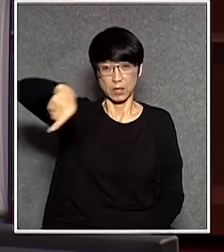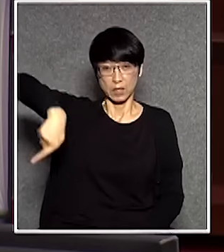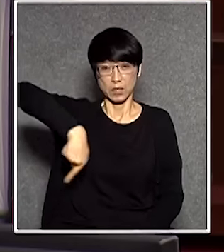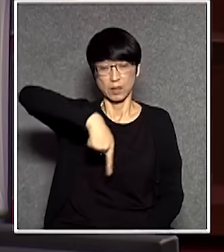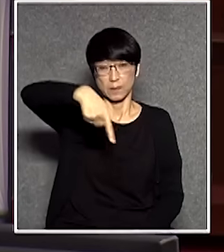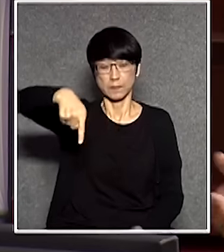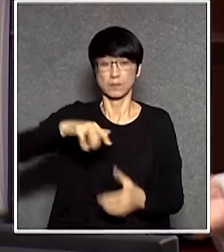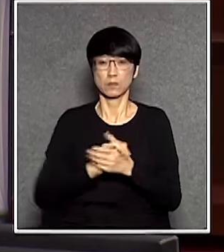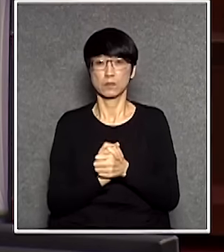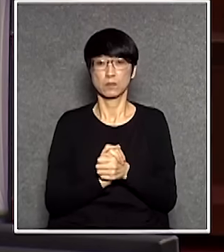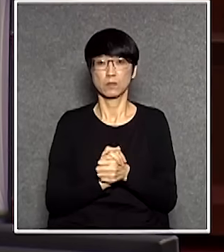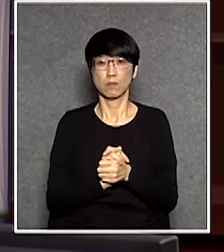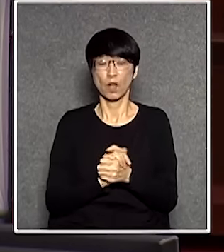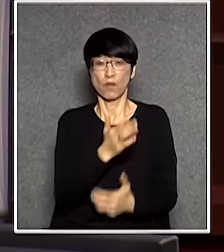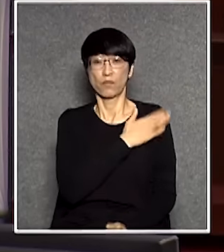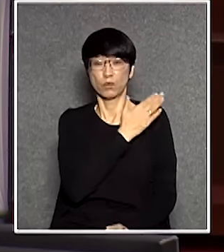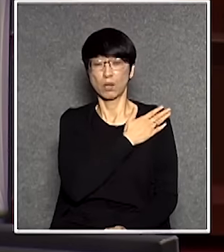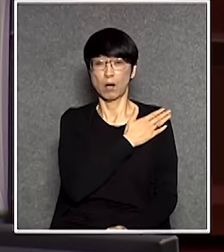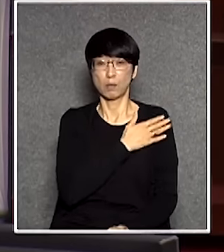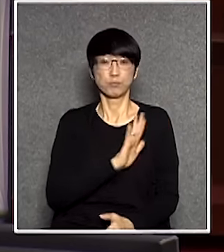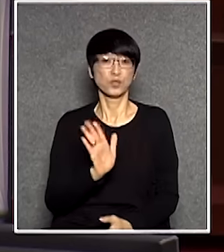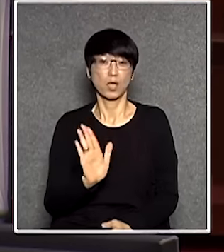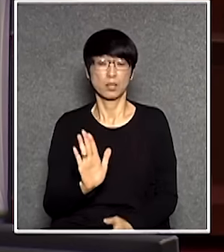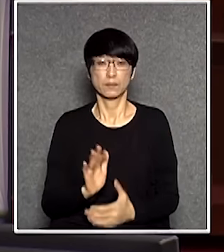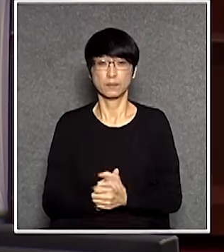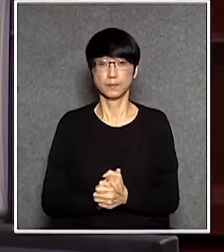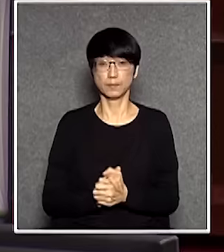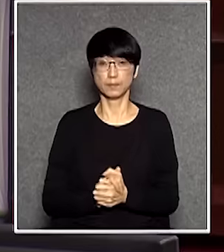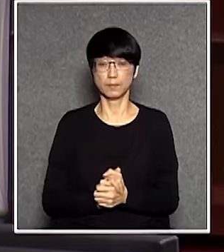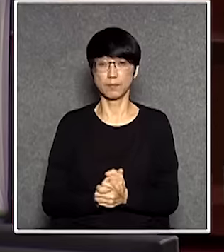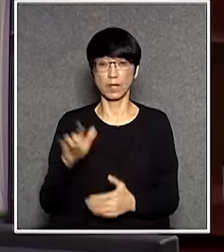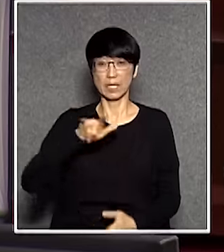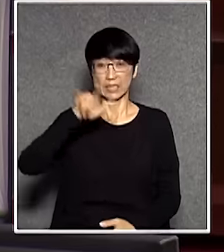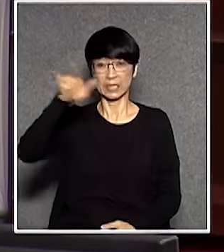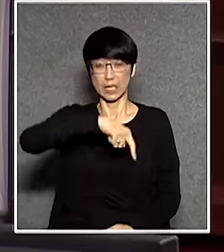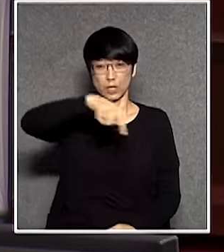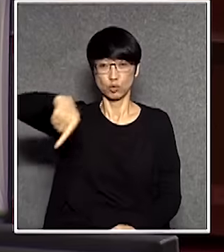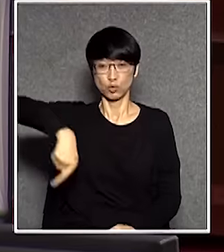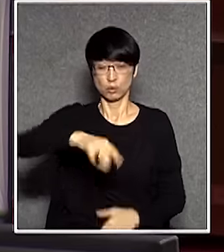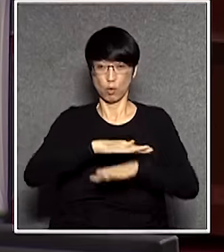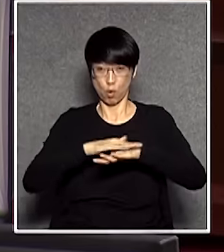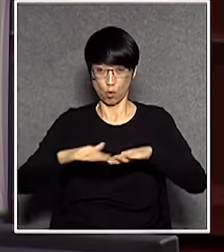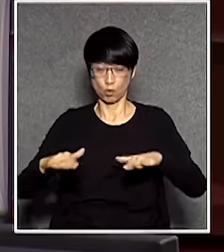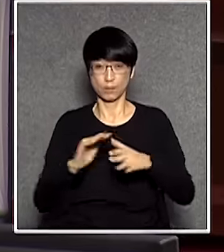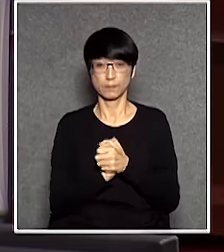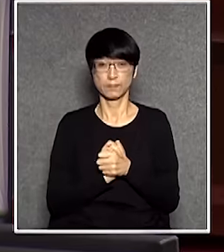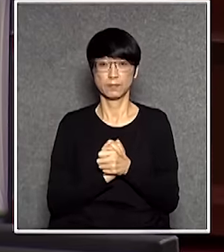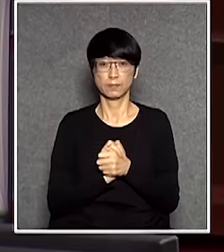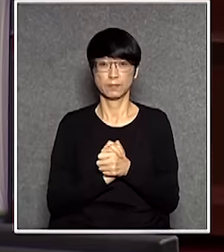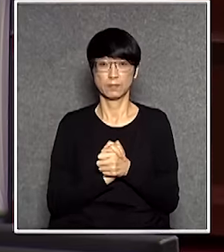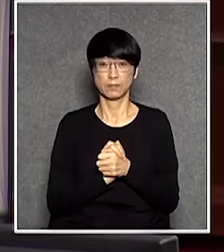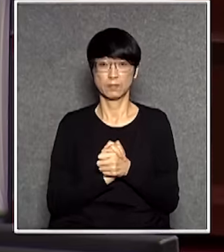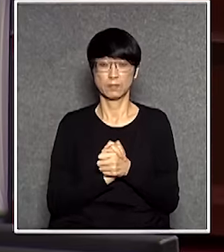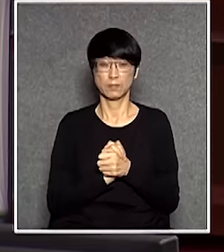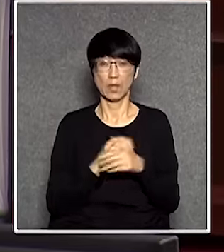洞出來又是不用負責的大家對機場那個安全大哥人